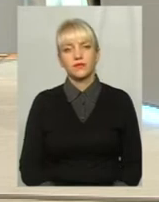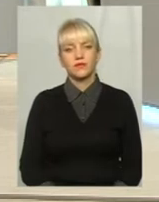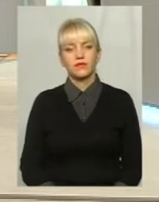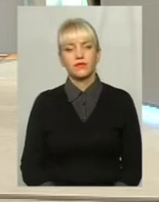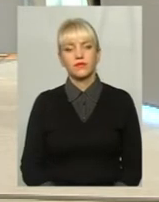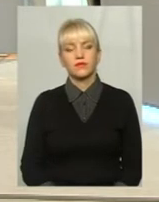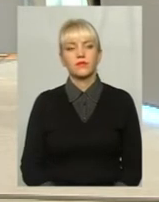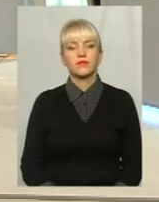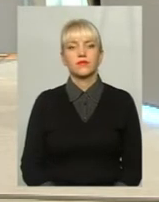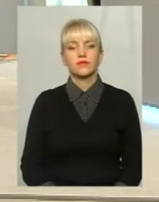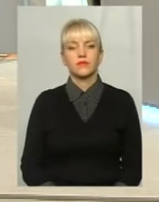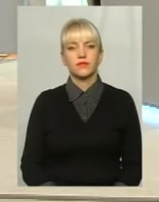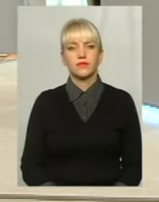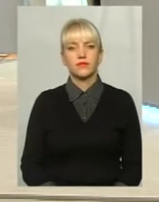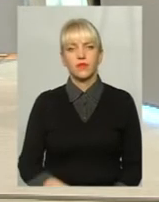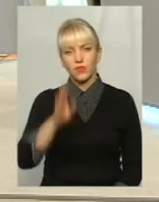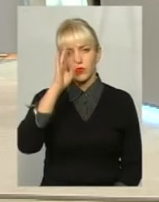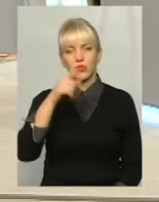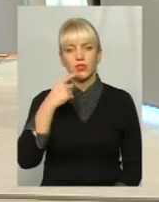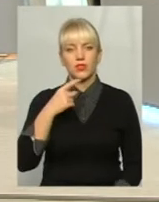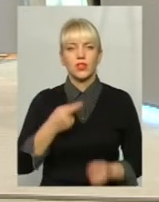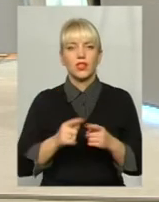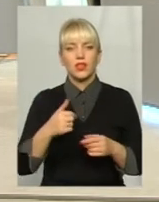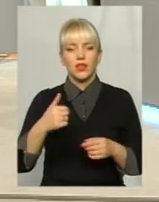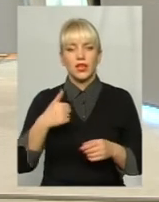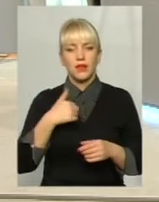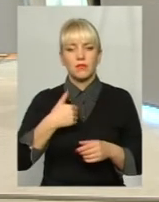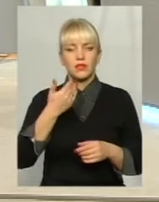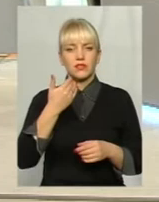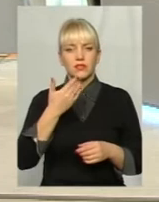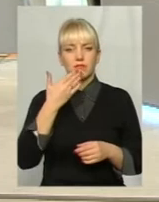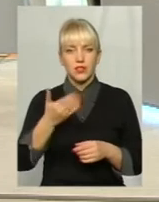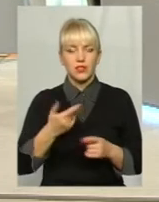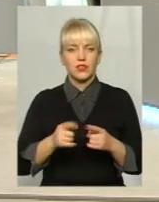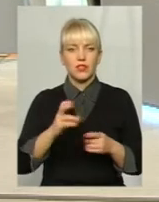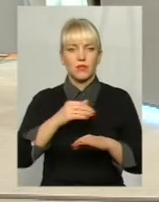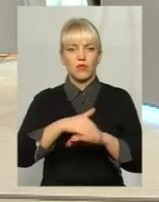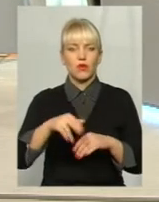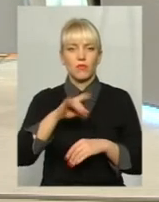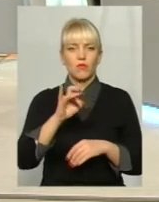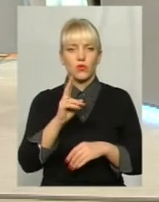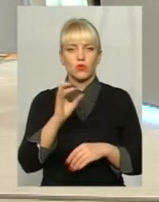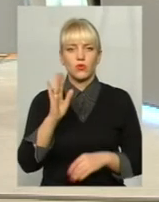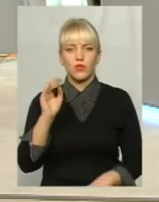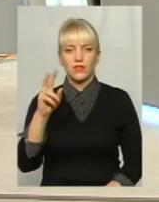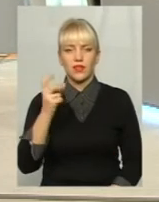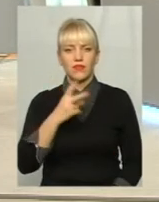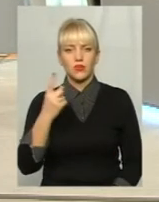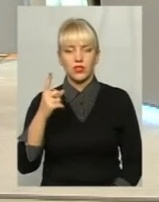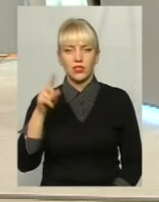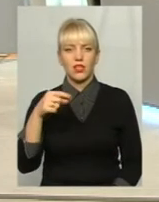Зірвався. ні. Да-да, ми вас слухаємо. Доброго дня. Хочів би запитати, я живу у вулиці Проскурівська, 21, вулик 31.